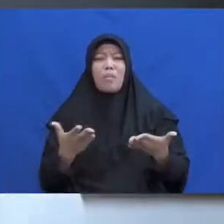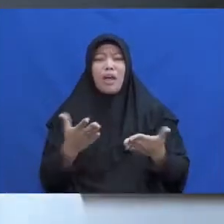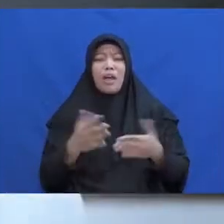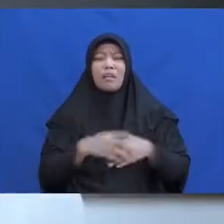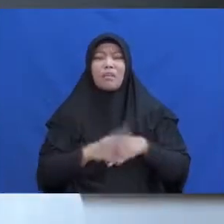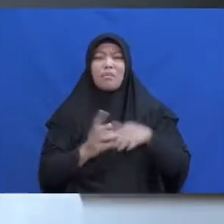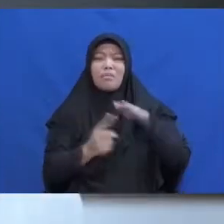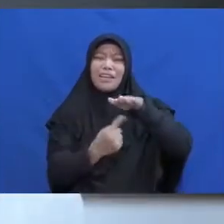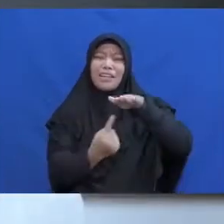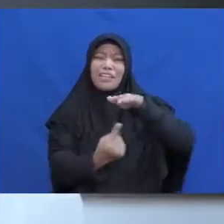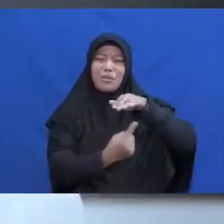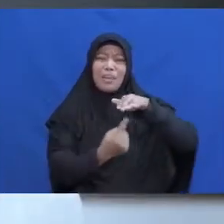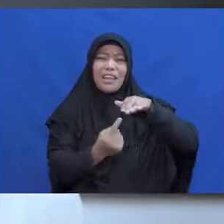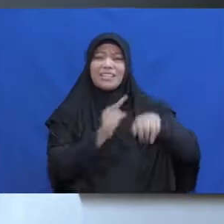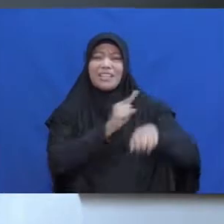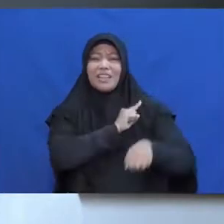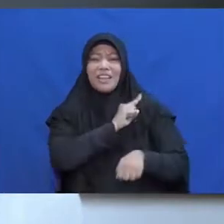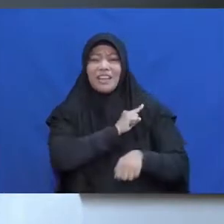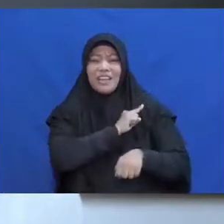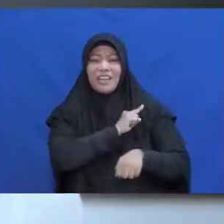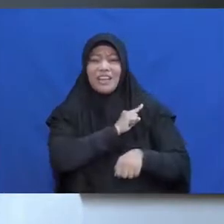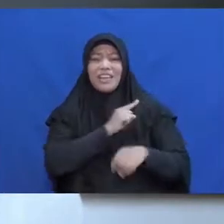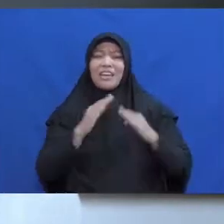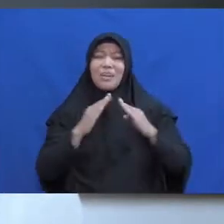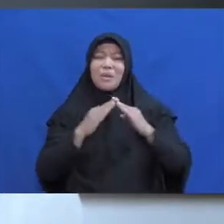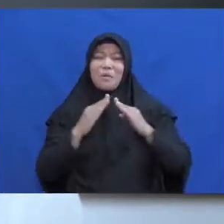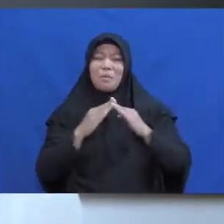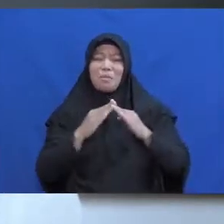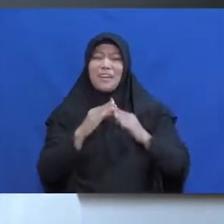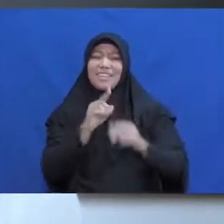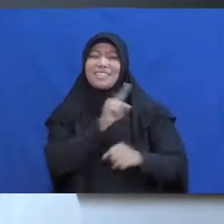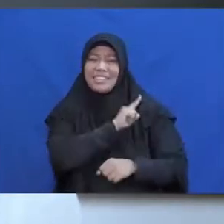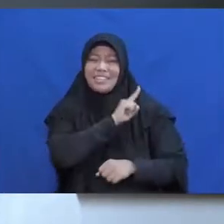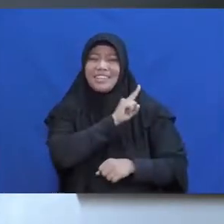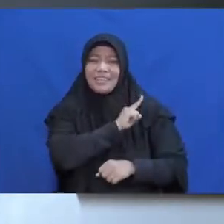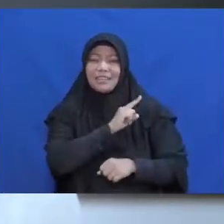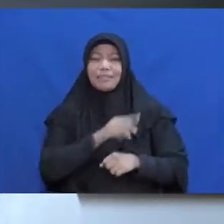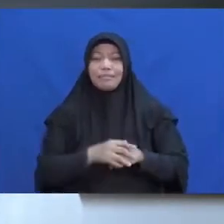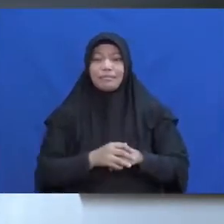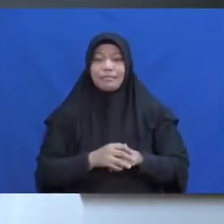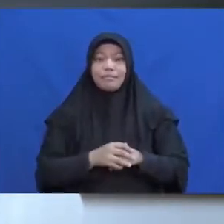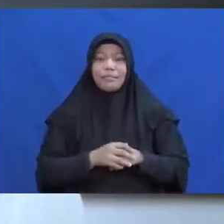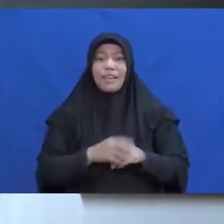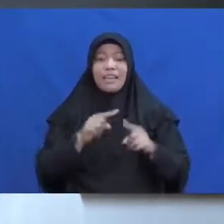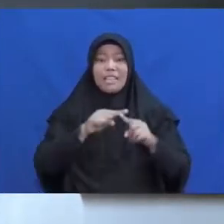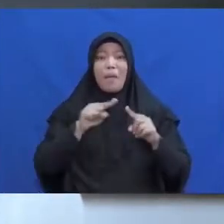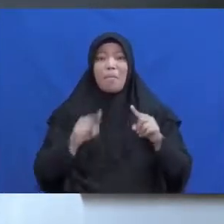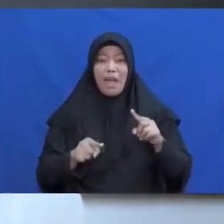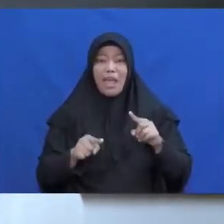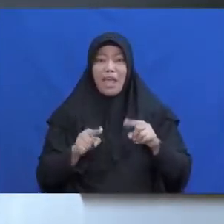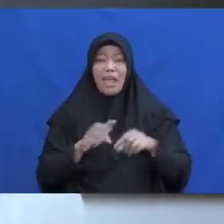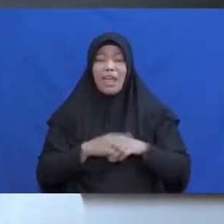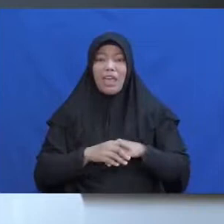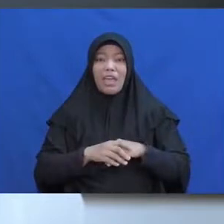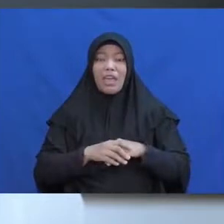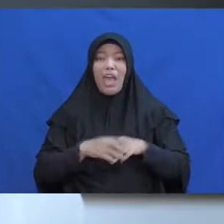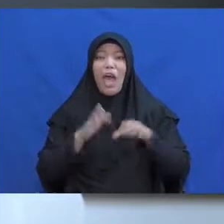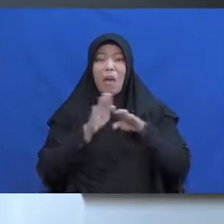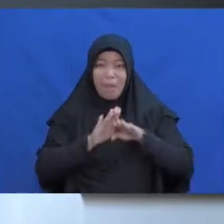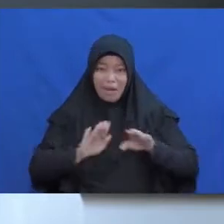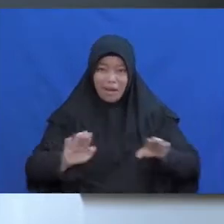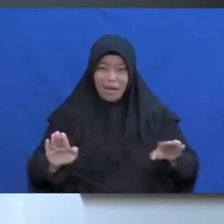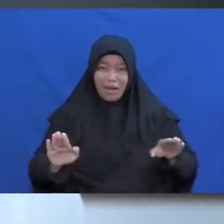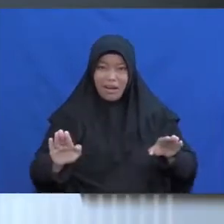mengisolasi diri Di rumahnya masing-masing Hingga keadaan